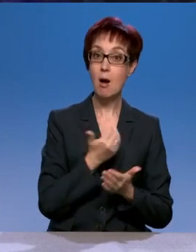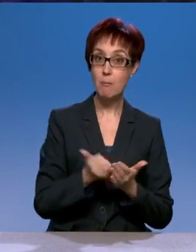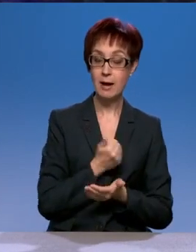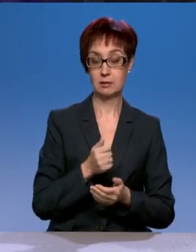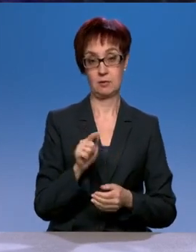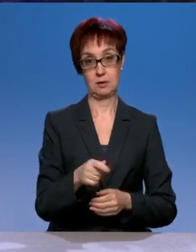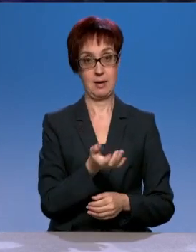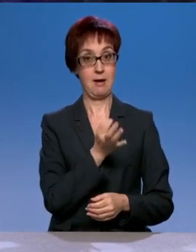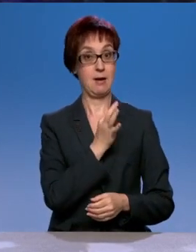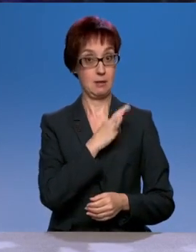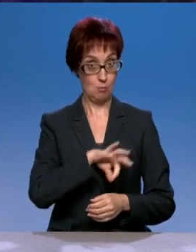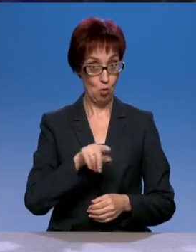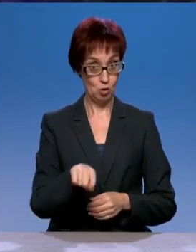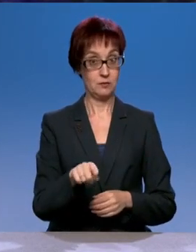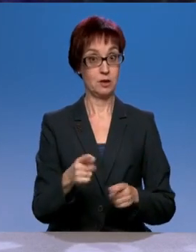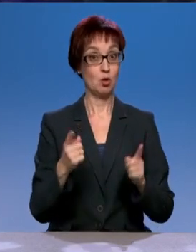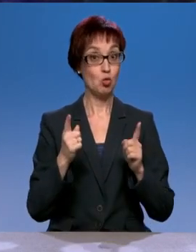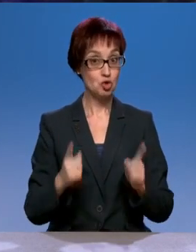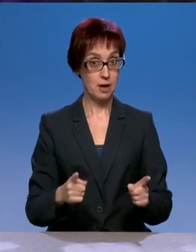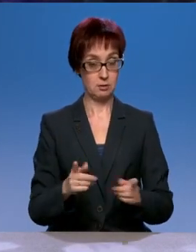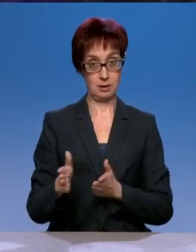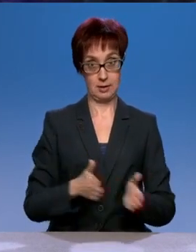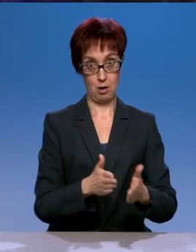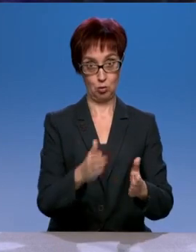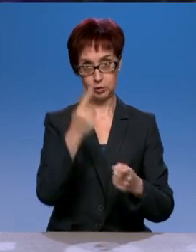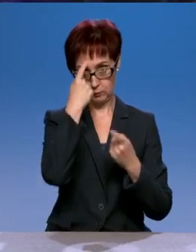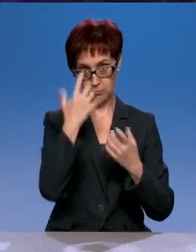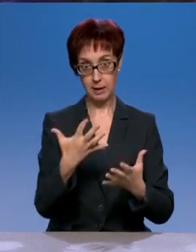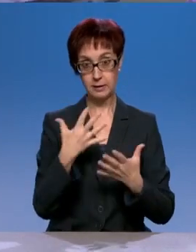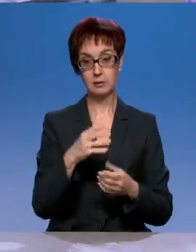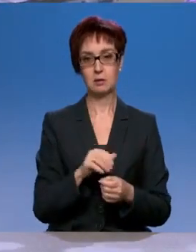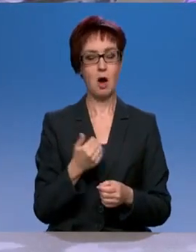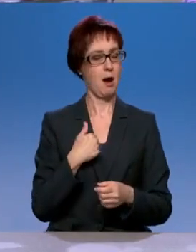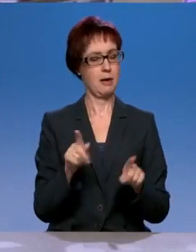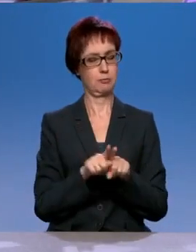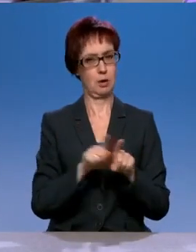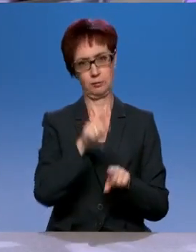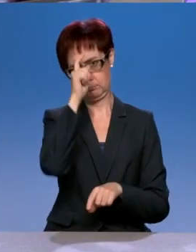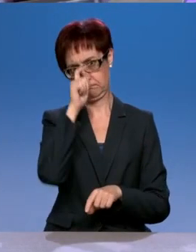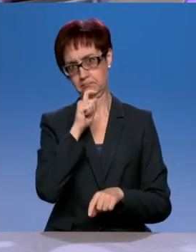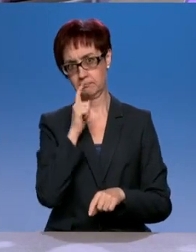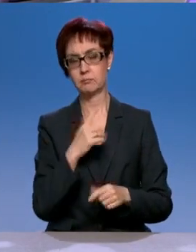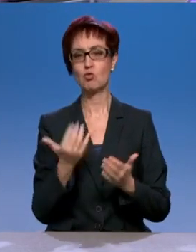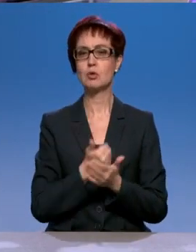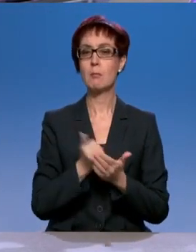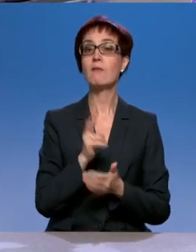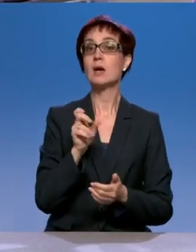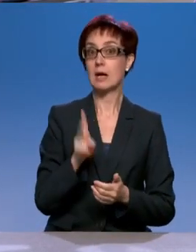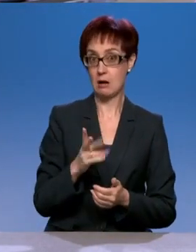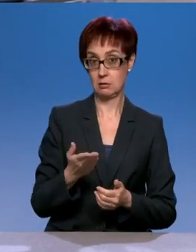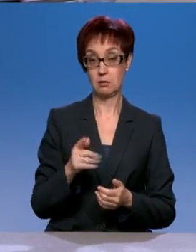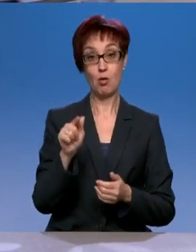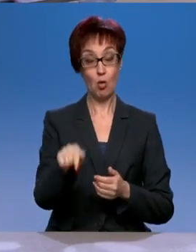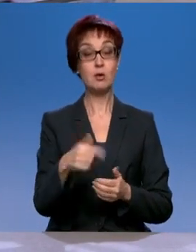участка. Понятно, что государство не может, опять же, у нас вот что-то... Я все равно не понимаю, как он зарабатывает на этом. Он зарабатывает на том, что государство ему платит.